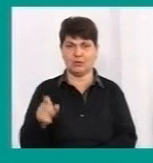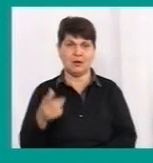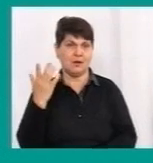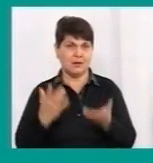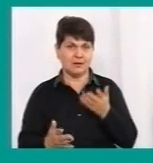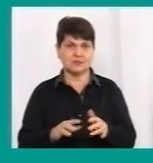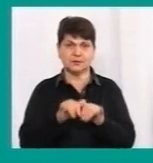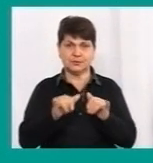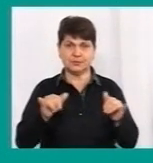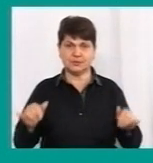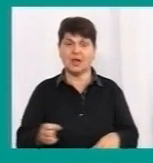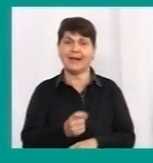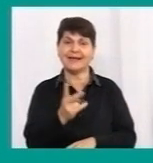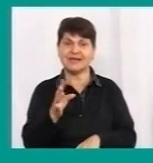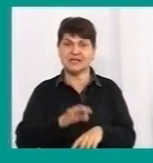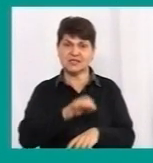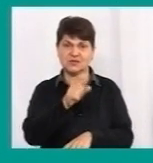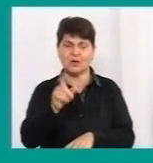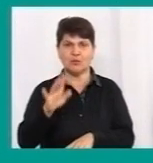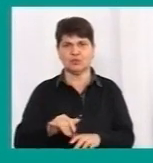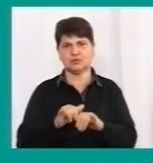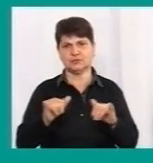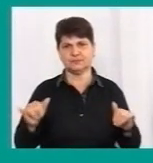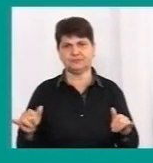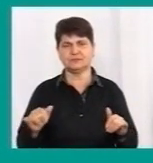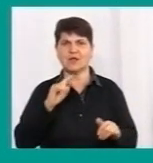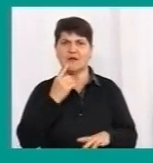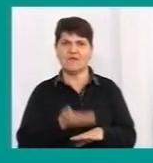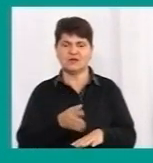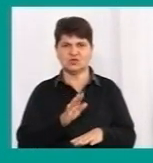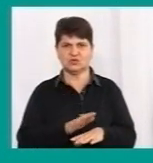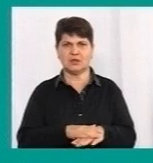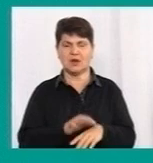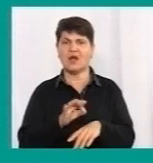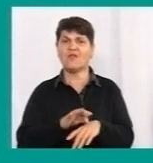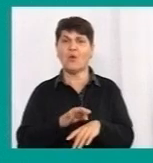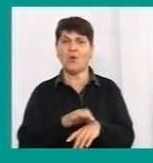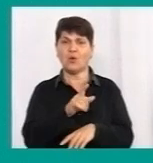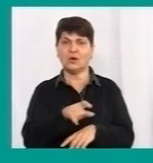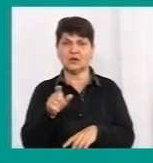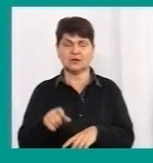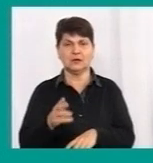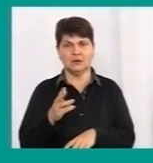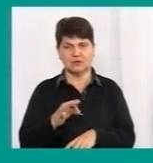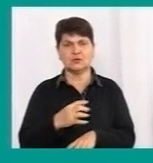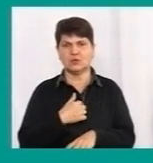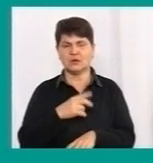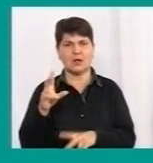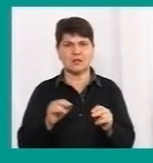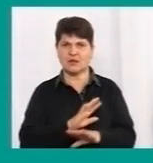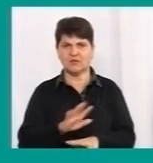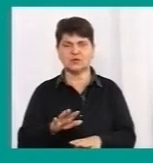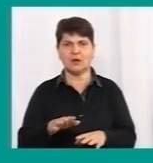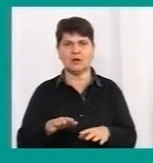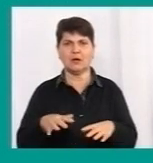Якщо буде збільшуватися кількість хворих, буде збільшуватися кількість важких хворих, то я не вважаю, що